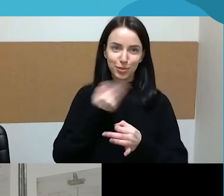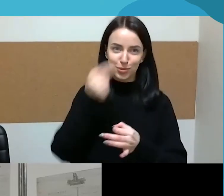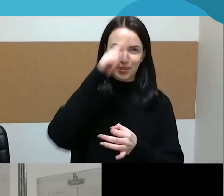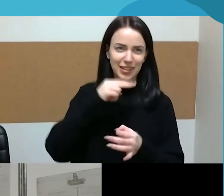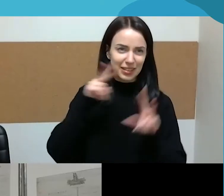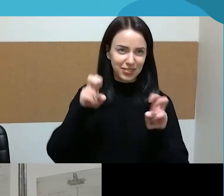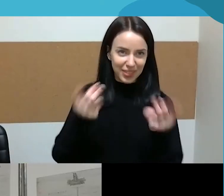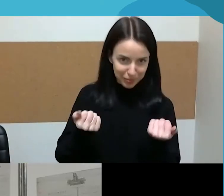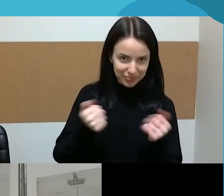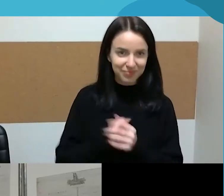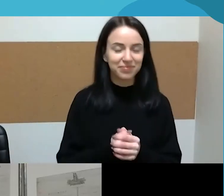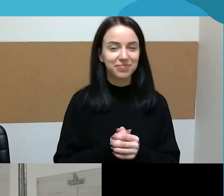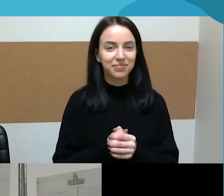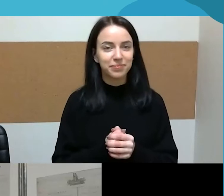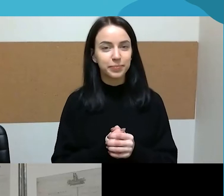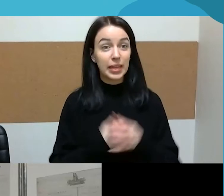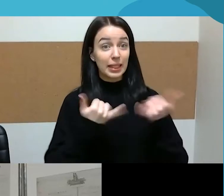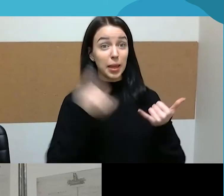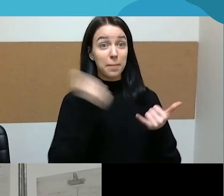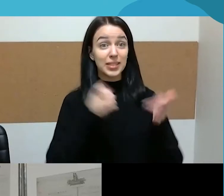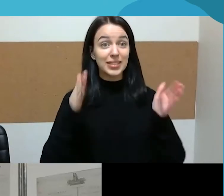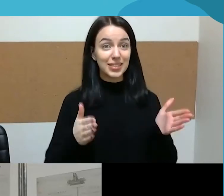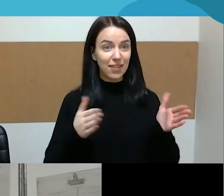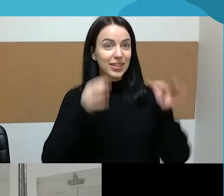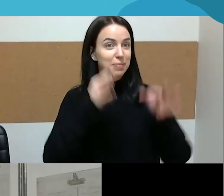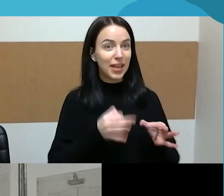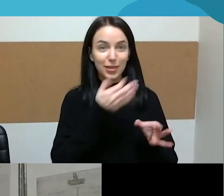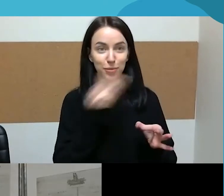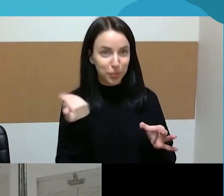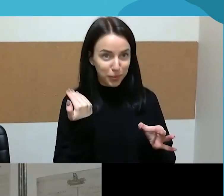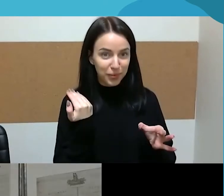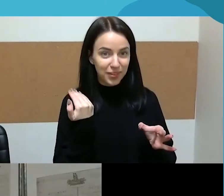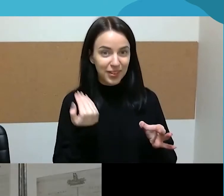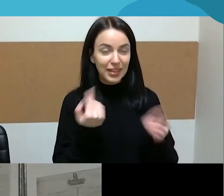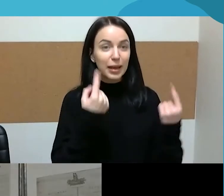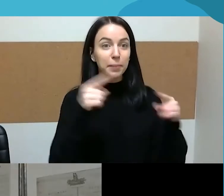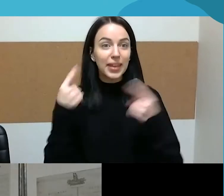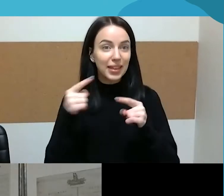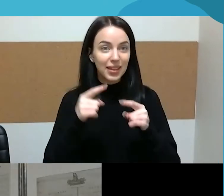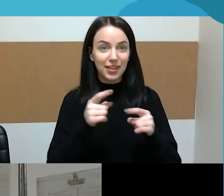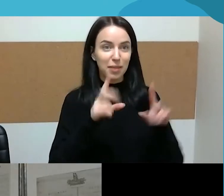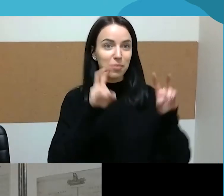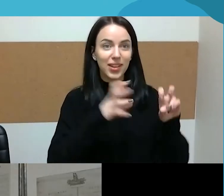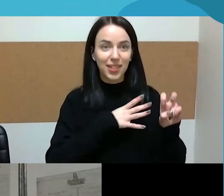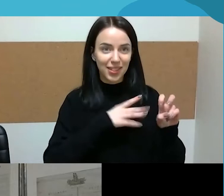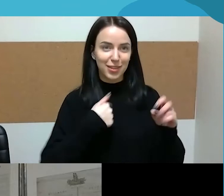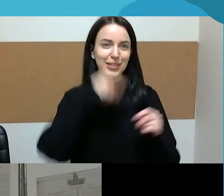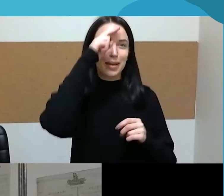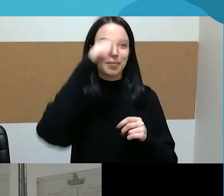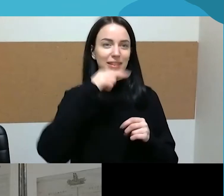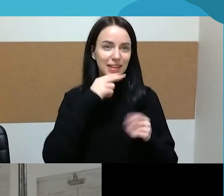Šią savaitę ypatingai joks neteisininkas ir joks niekas kitas, tėtis, nes visi namuose